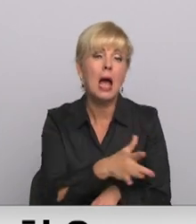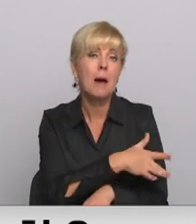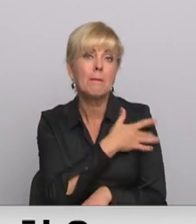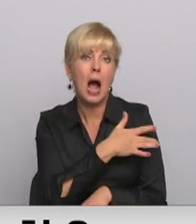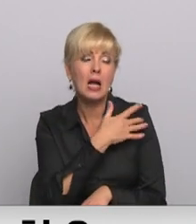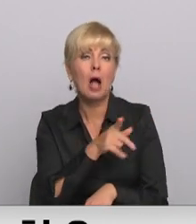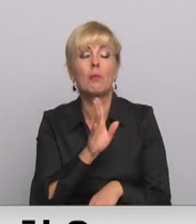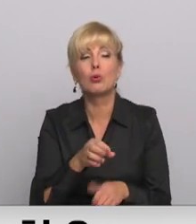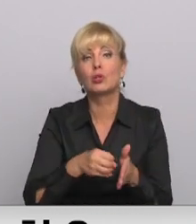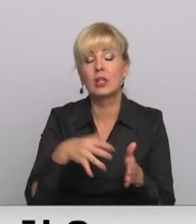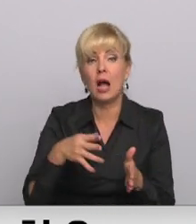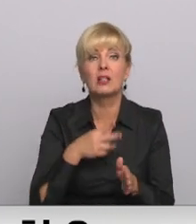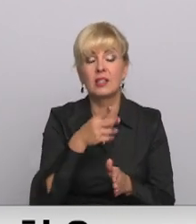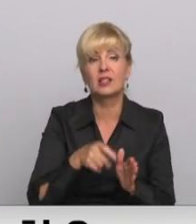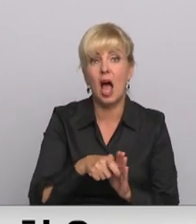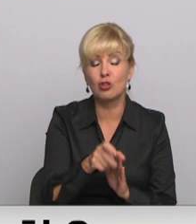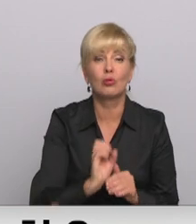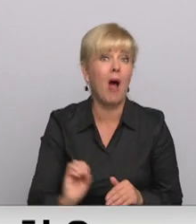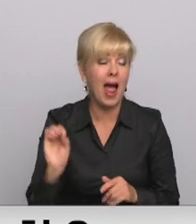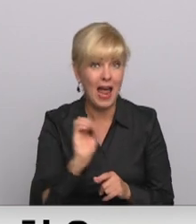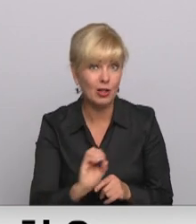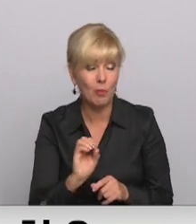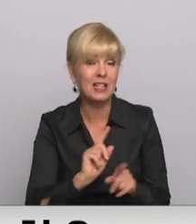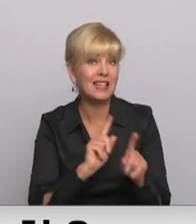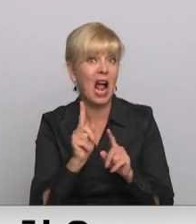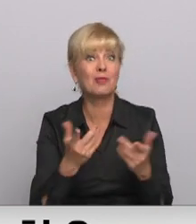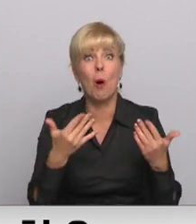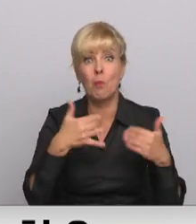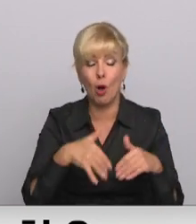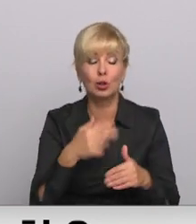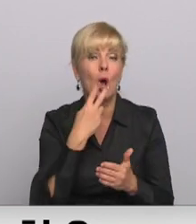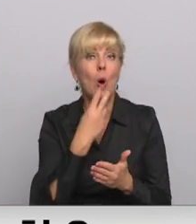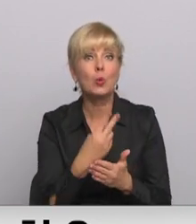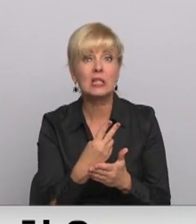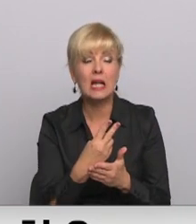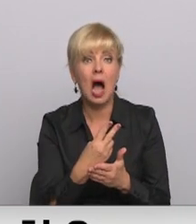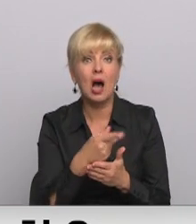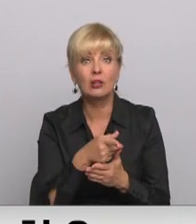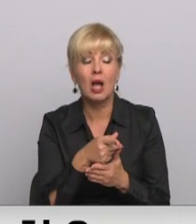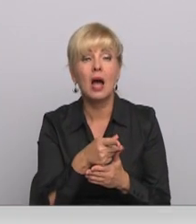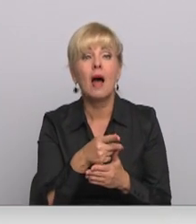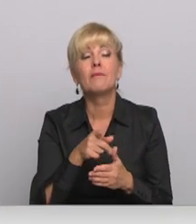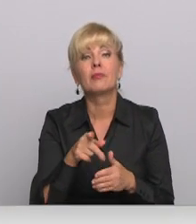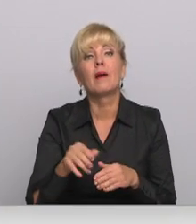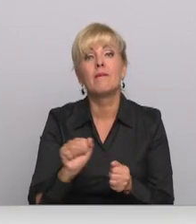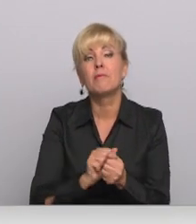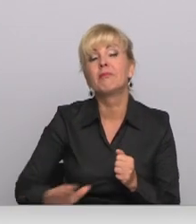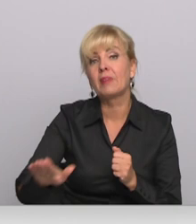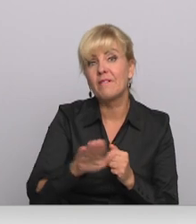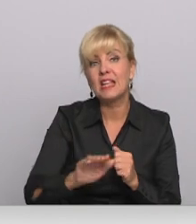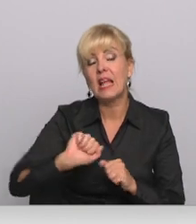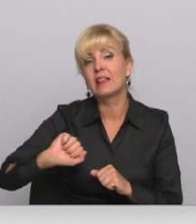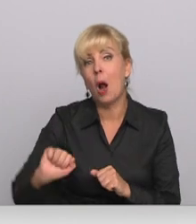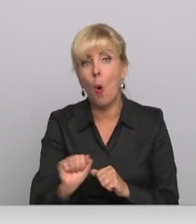dargāks. Savukārt dzelceļš no Eiropas transporta politikas ir tas, ko uzskata par izbīdēju draudzīgāk, un līdz ar to tur